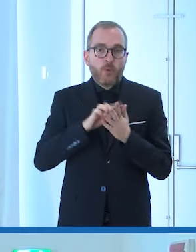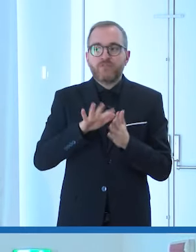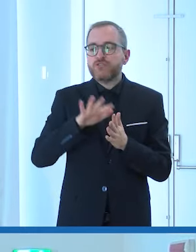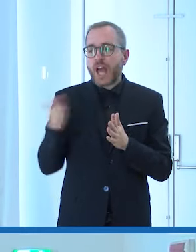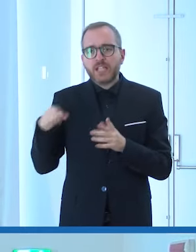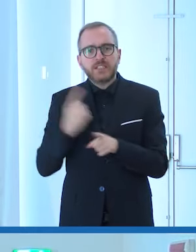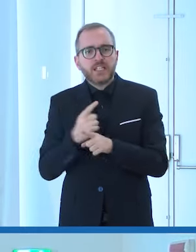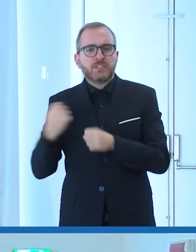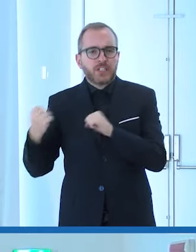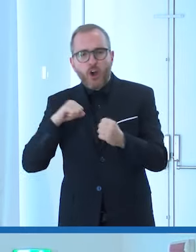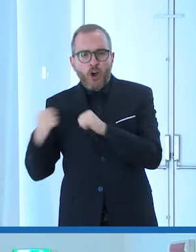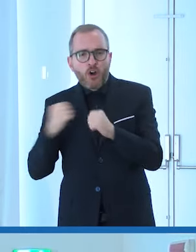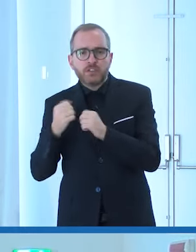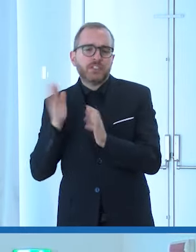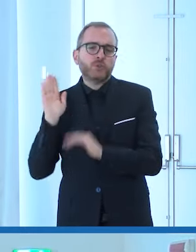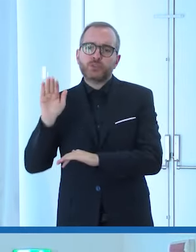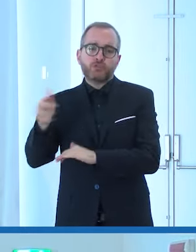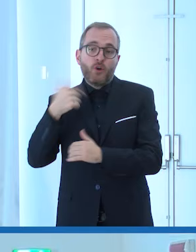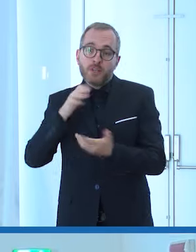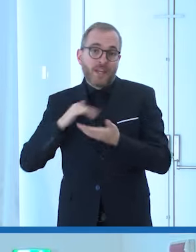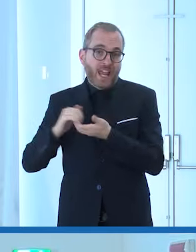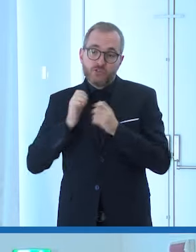combattere tutti i giorni perché la società non lo fa